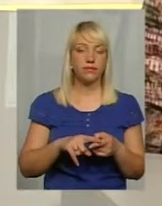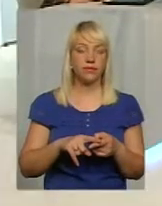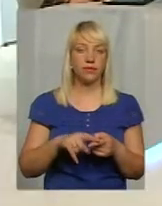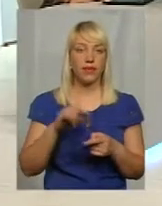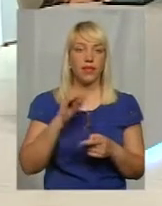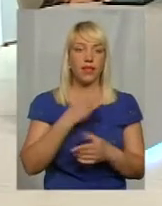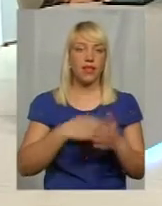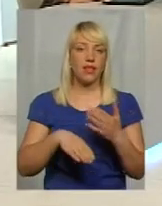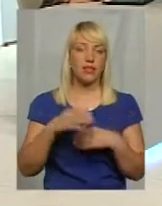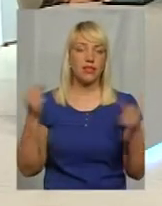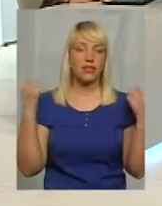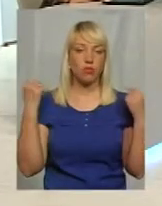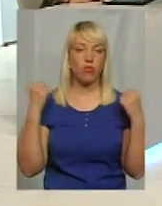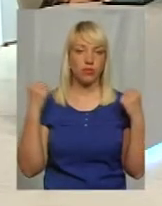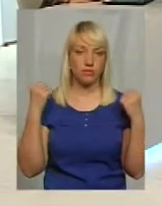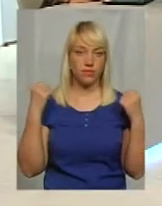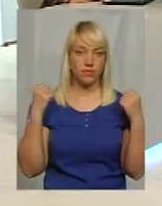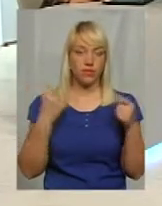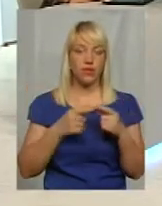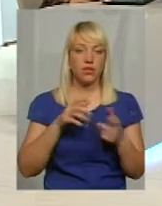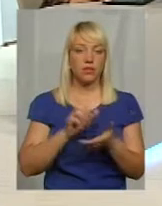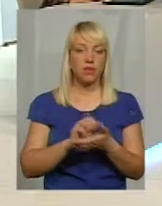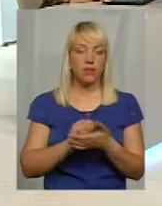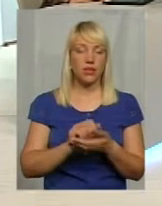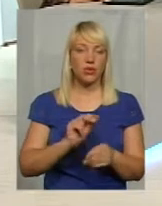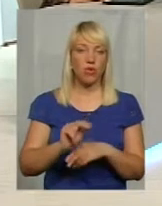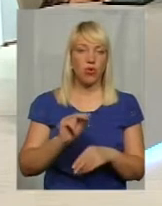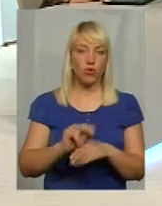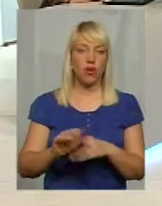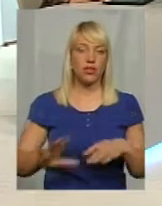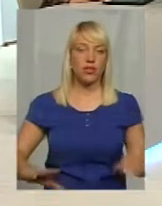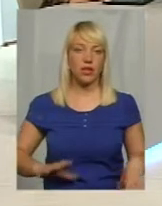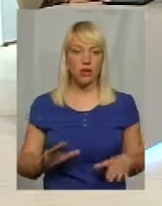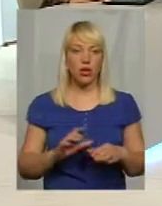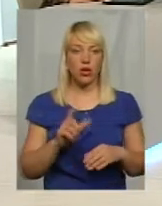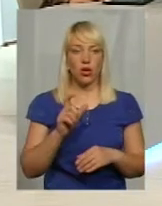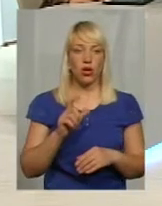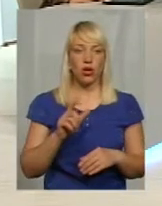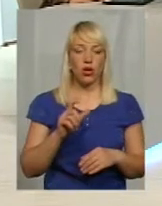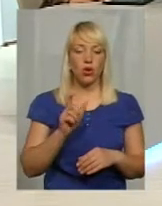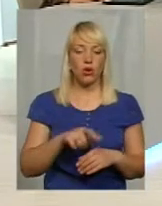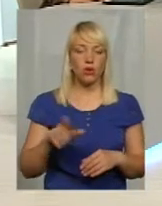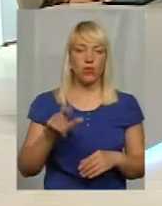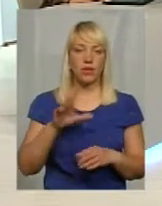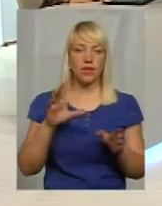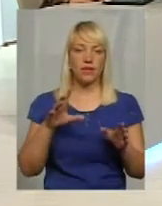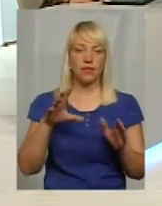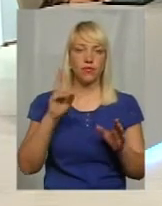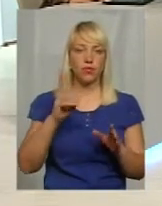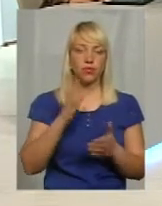інваспорт, який займається вихованням і тренюванням людьми з інвалідністю. В нас